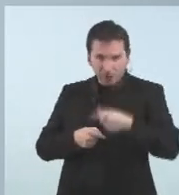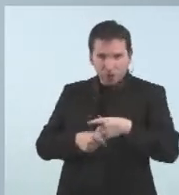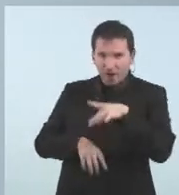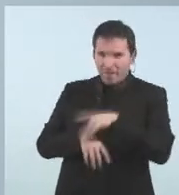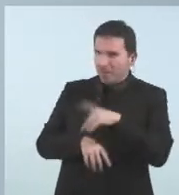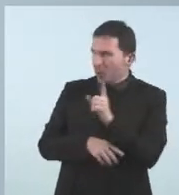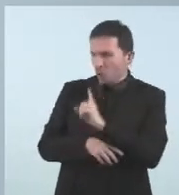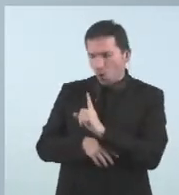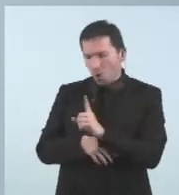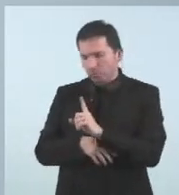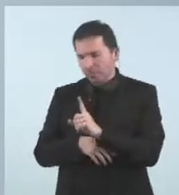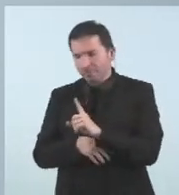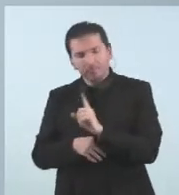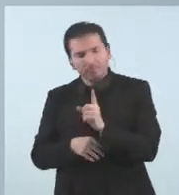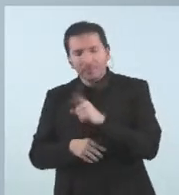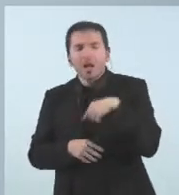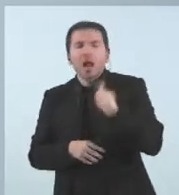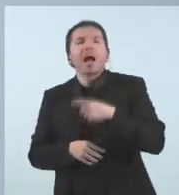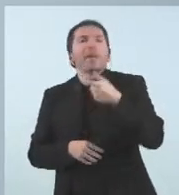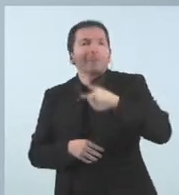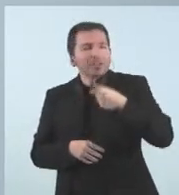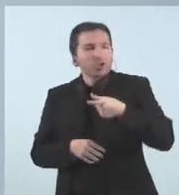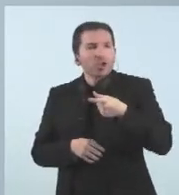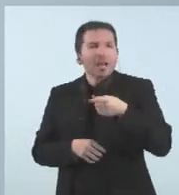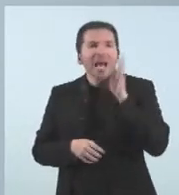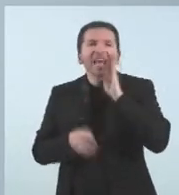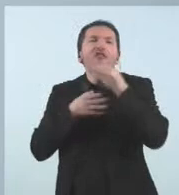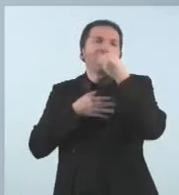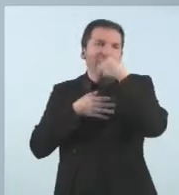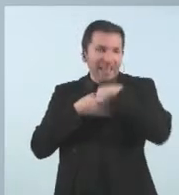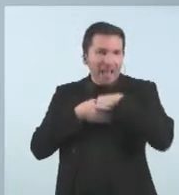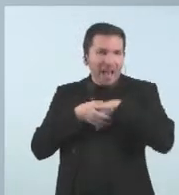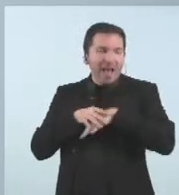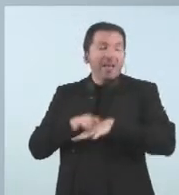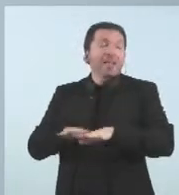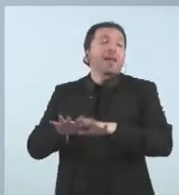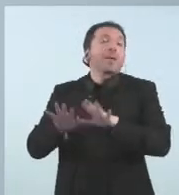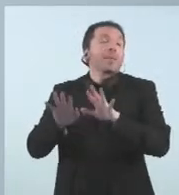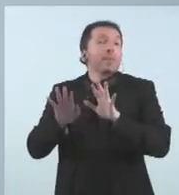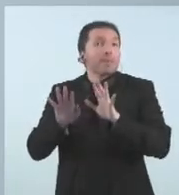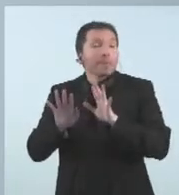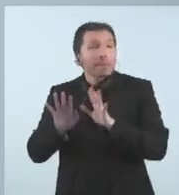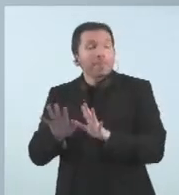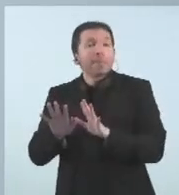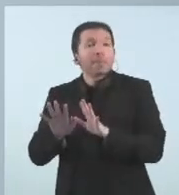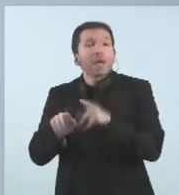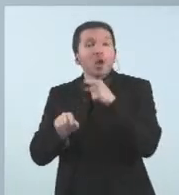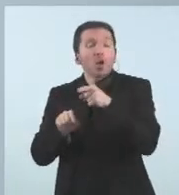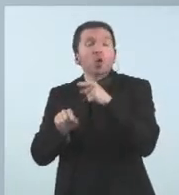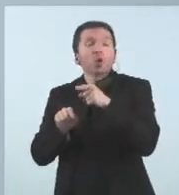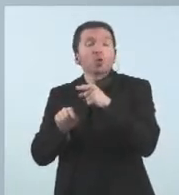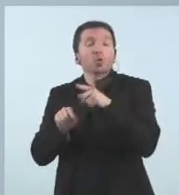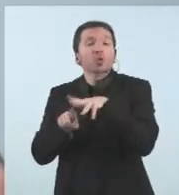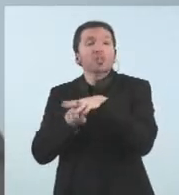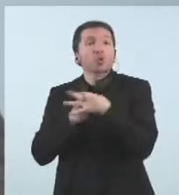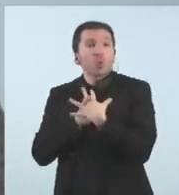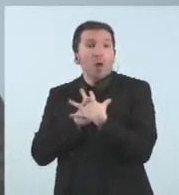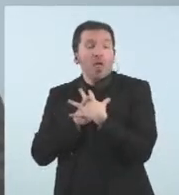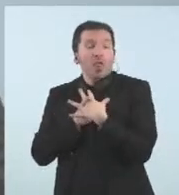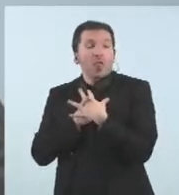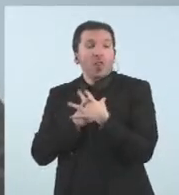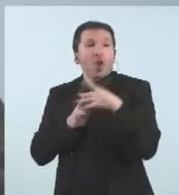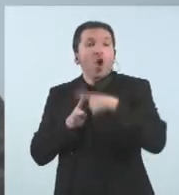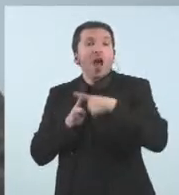persones que estan infectades i que tenen majoritàriament una casuística molt menys una casuística clínica